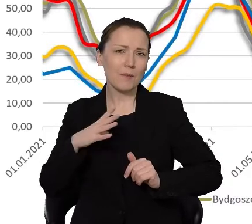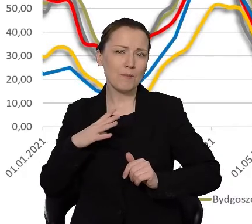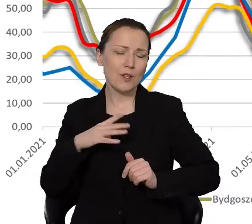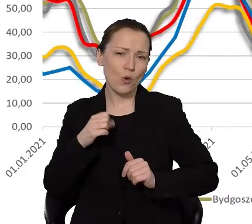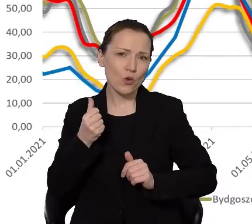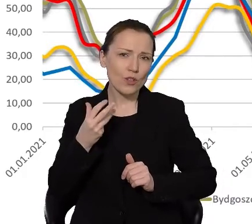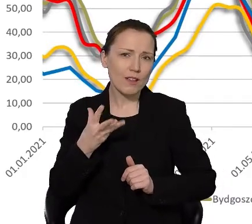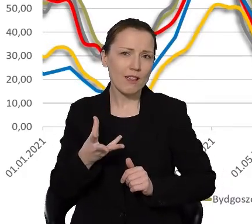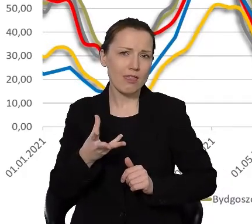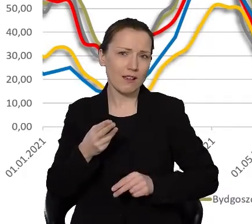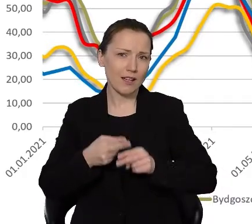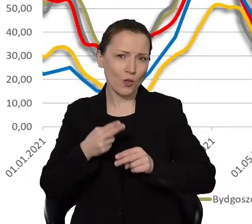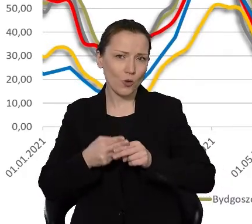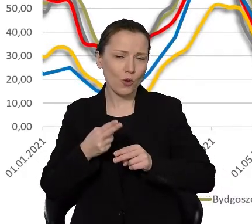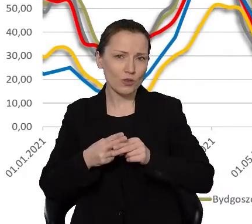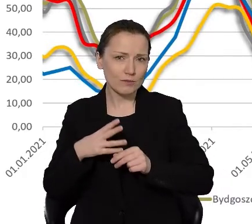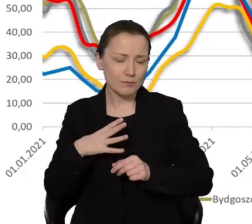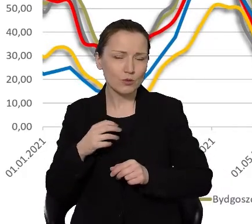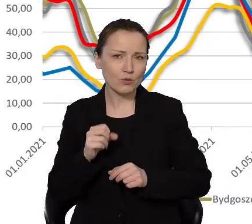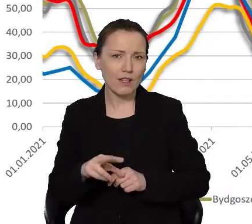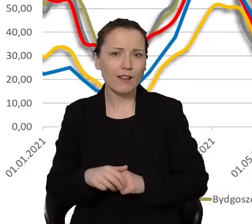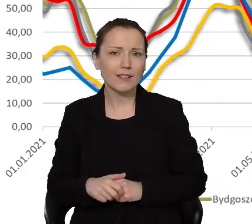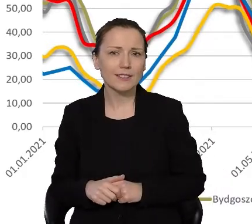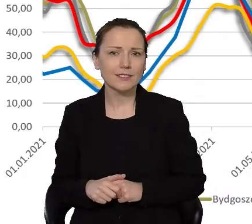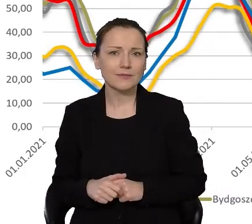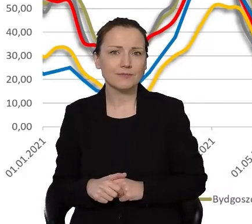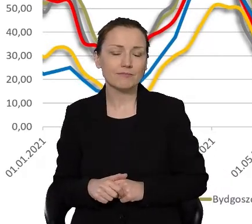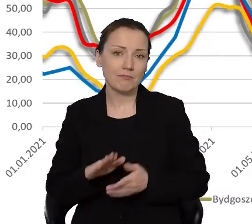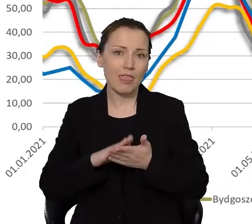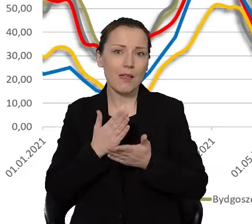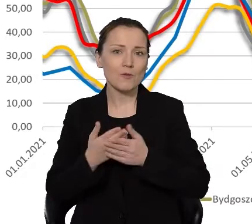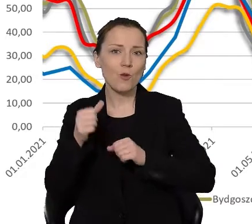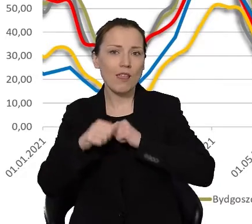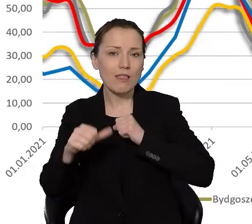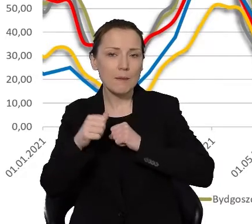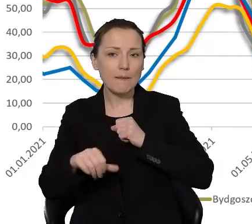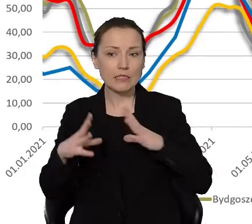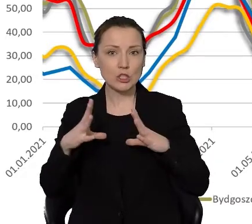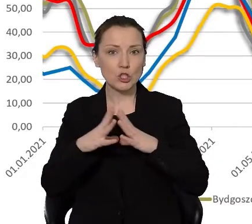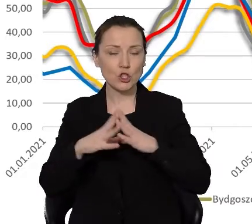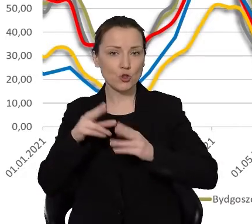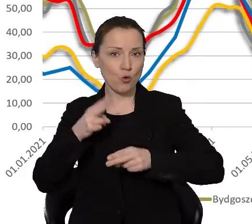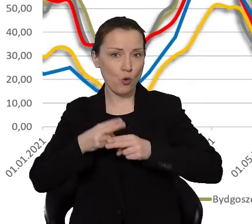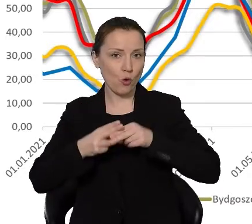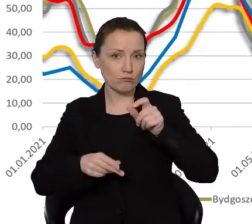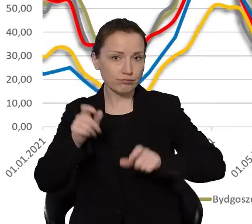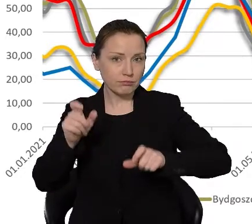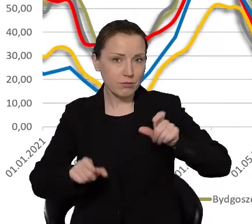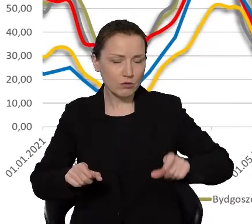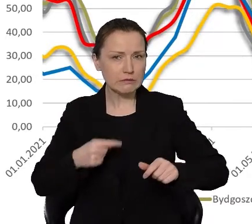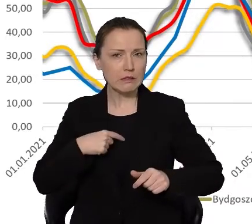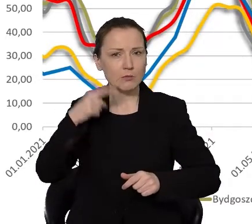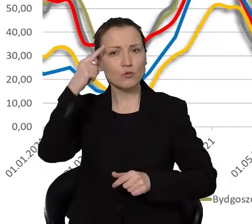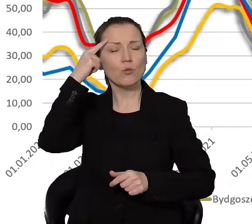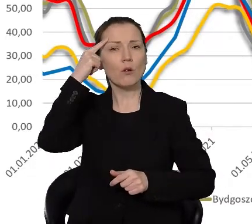przypadki takowych zakażeń miały miejsce. Na przykład w lipcu było 10 zakażeń. Przypomnę,